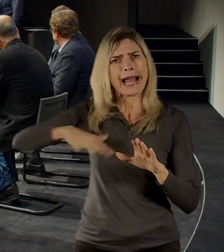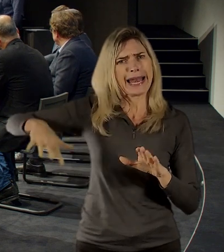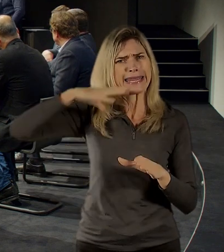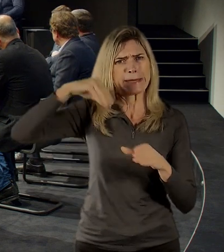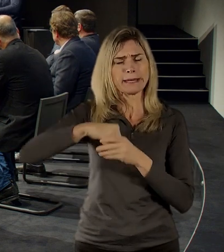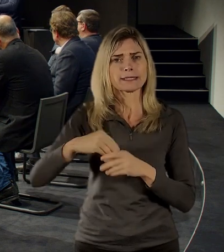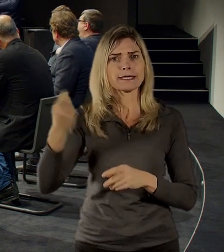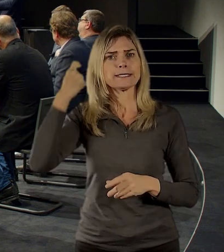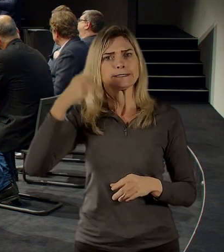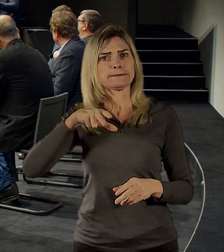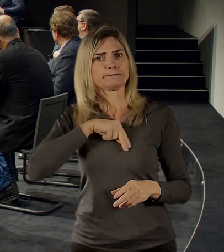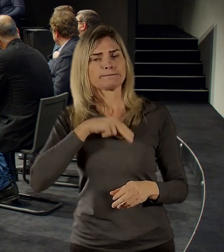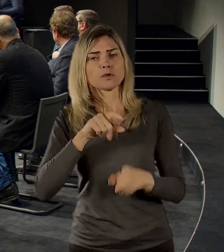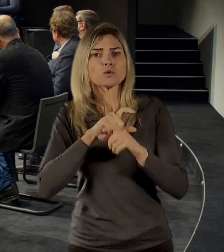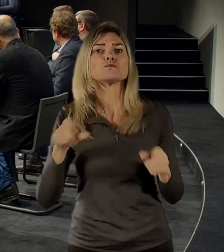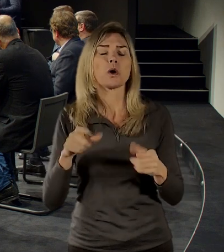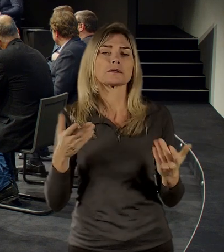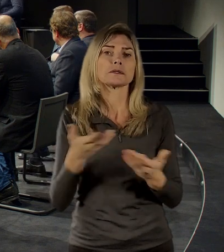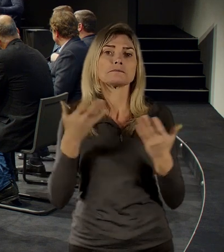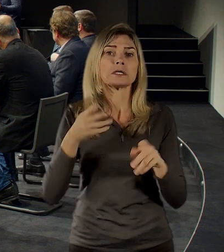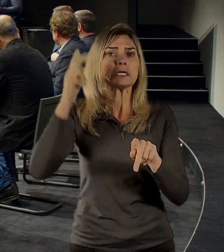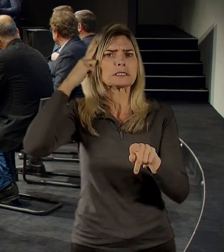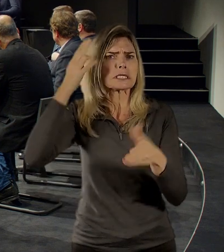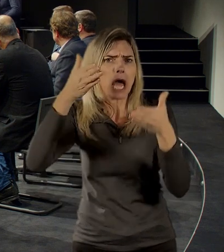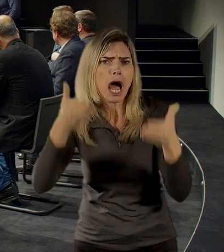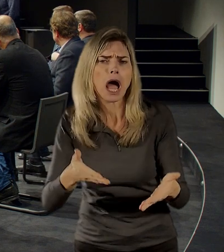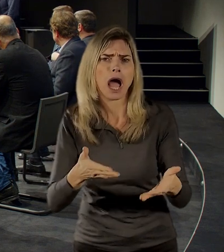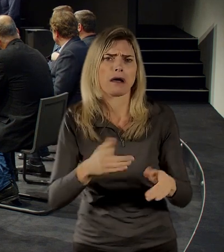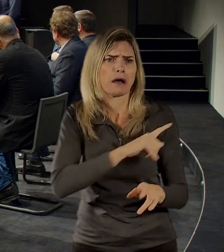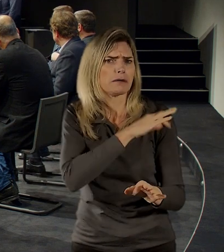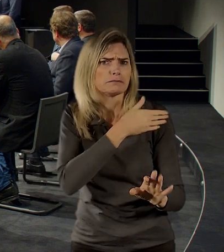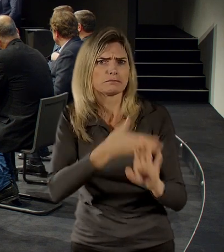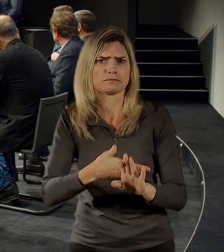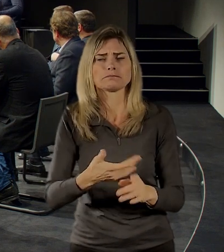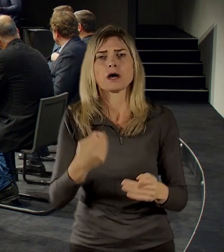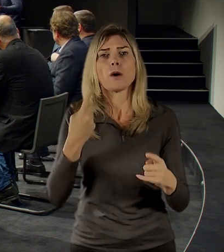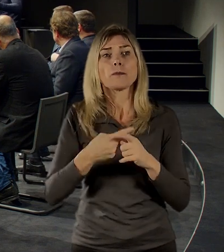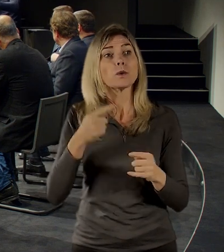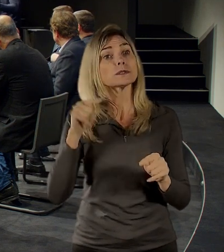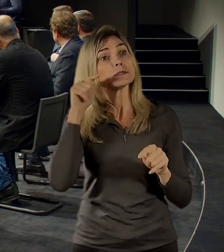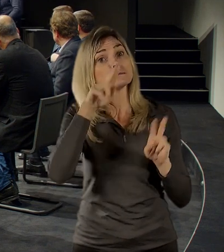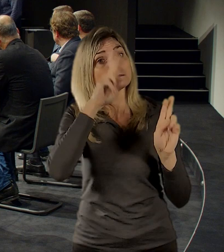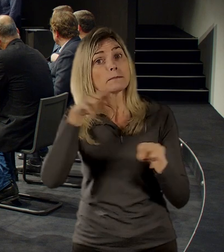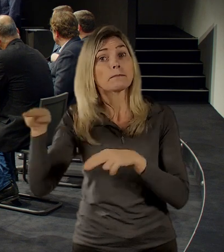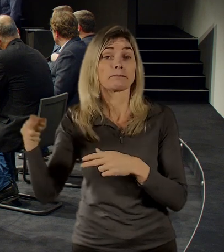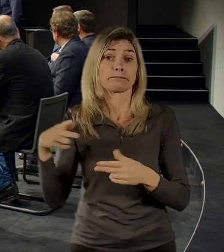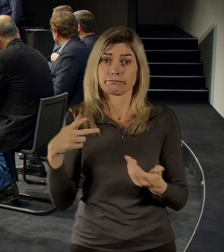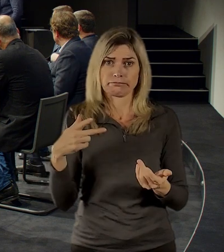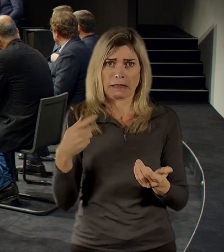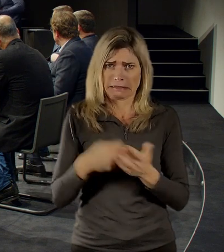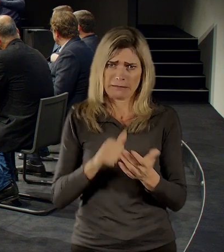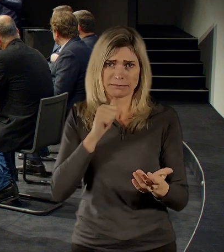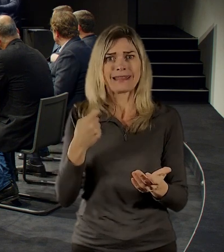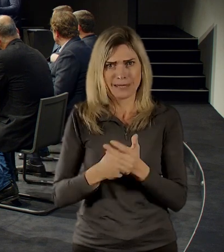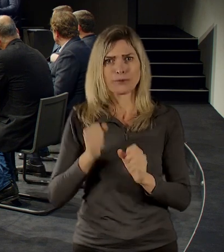představovat, protože celkově typický Pražan asi zase tak často na ty Hradčany nechodí. Je to spíš pro ty turisty a podobně.